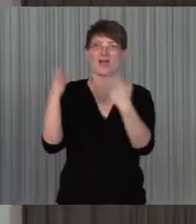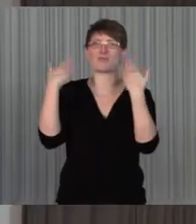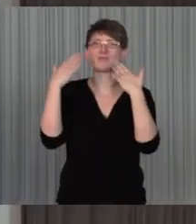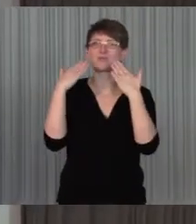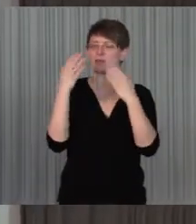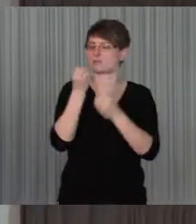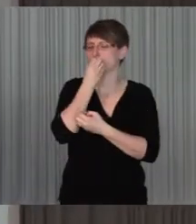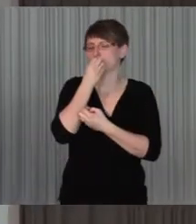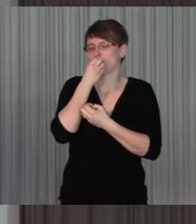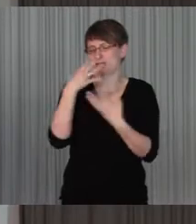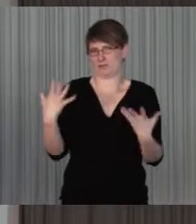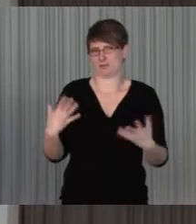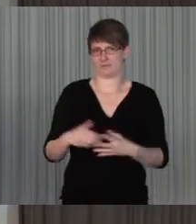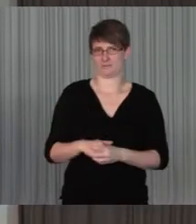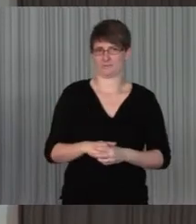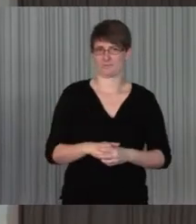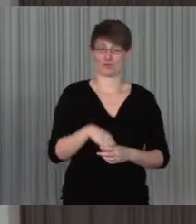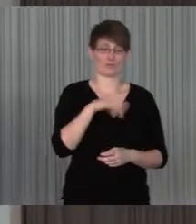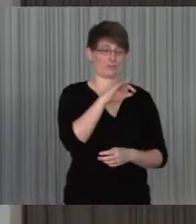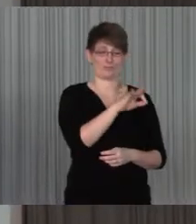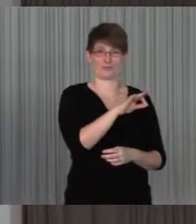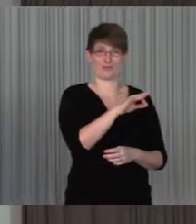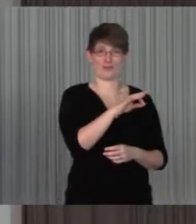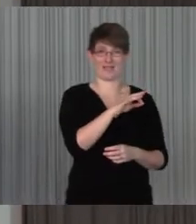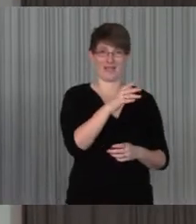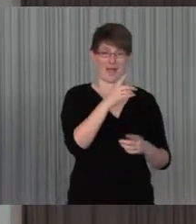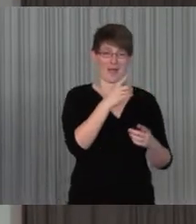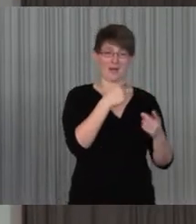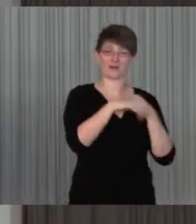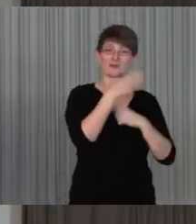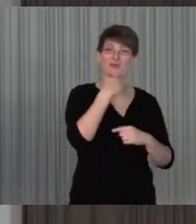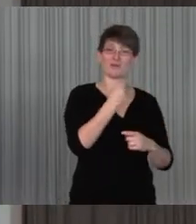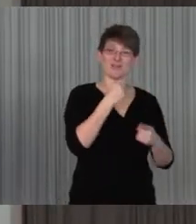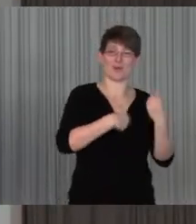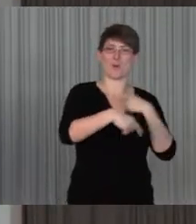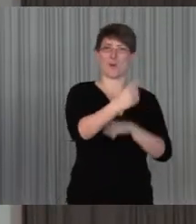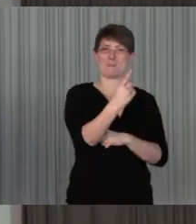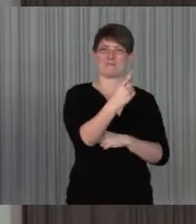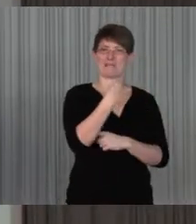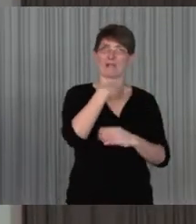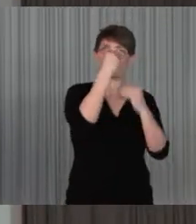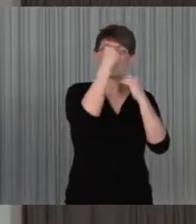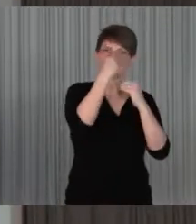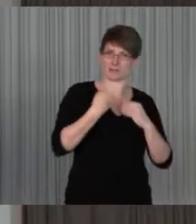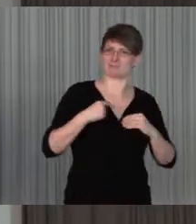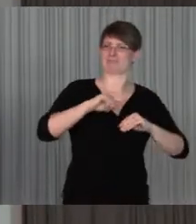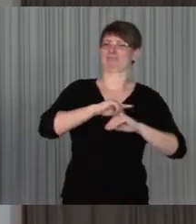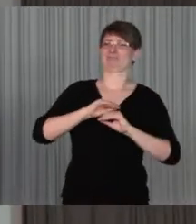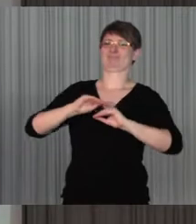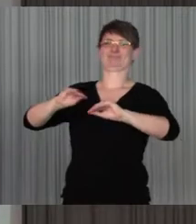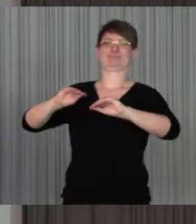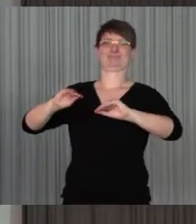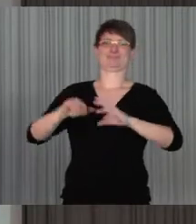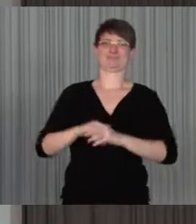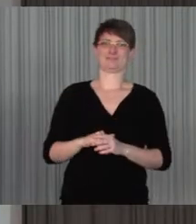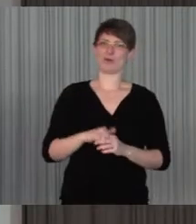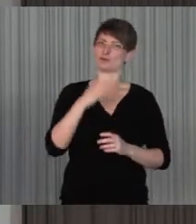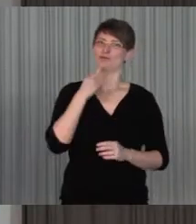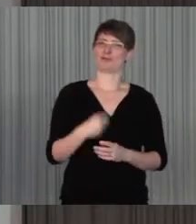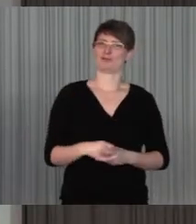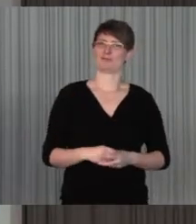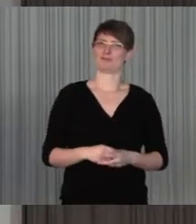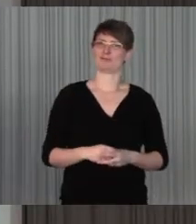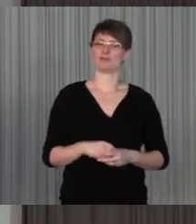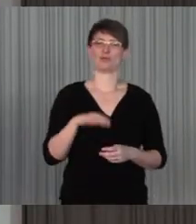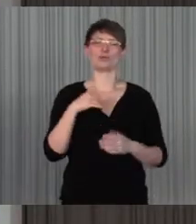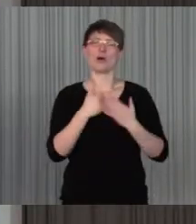ist. Und für die Kläden ist es natürlich toll, auch mal eine andere Rolle reinzukommen. Es gibt Actionstage mit Firmen, wo die